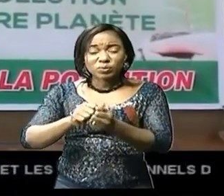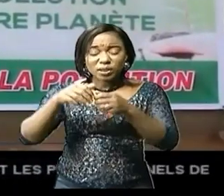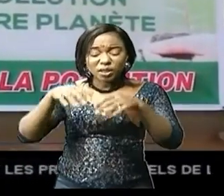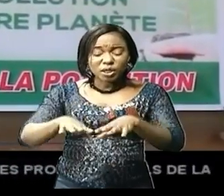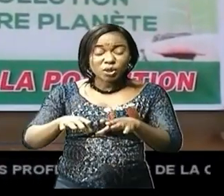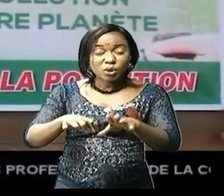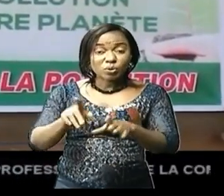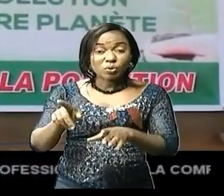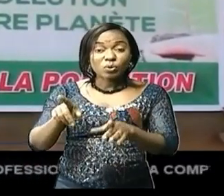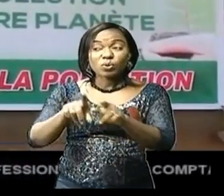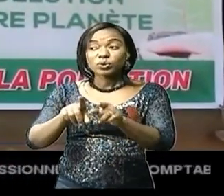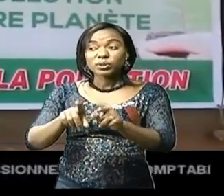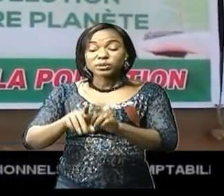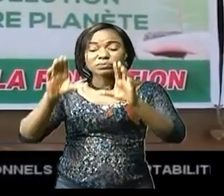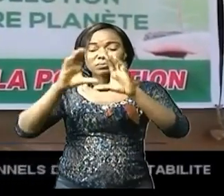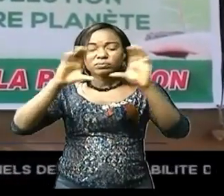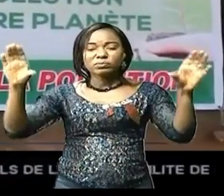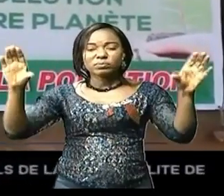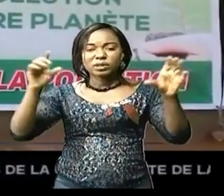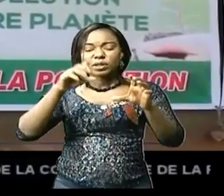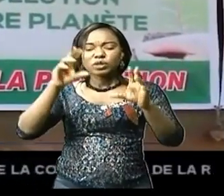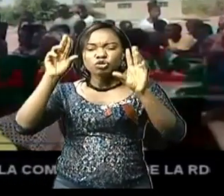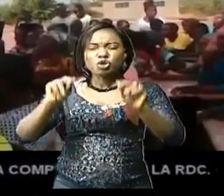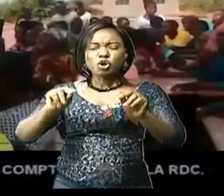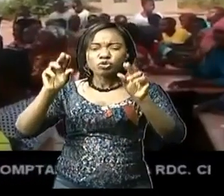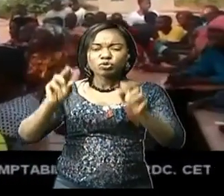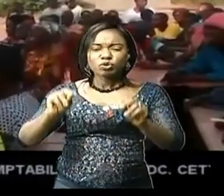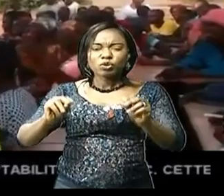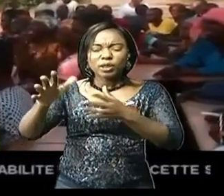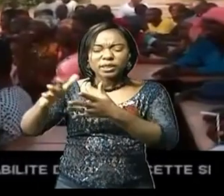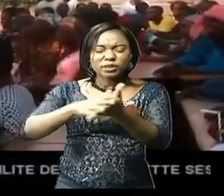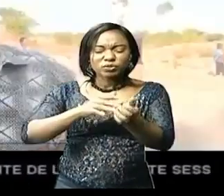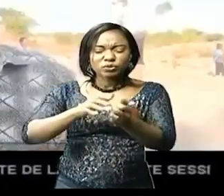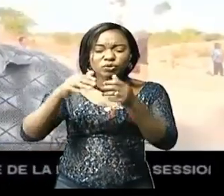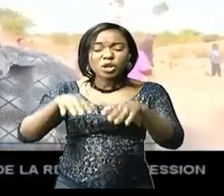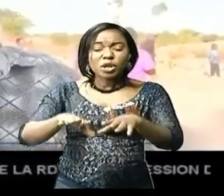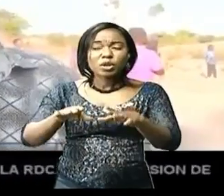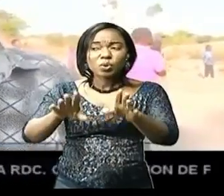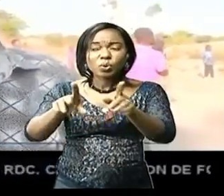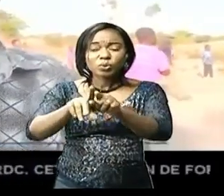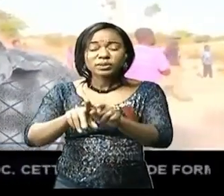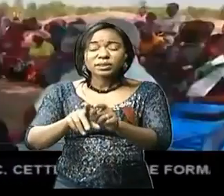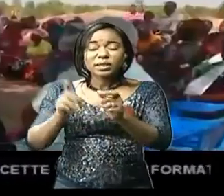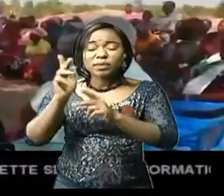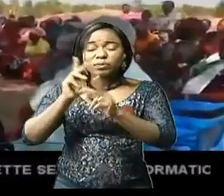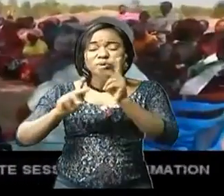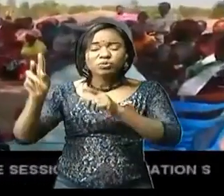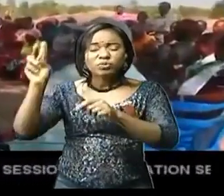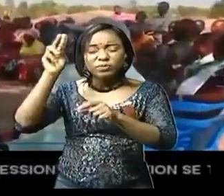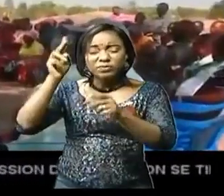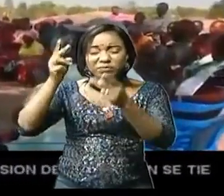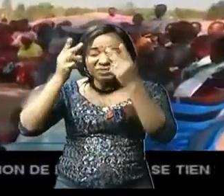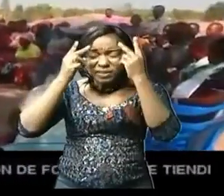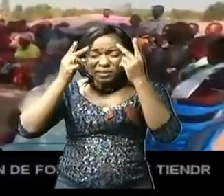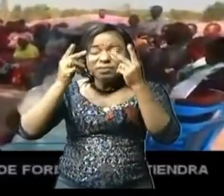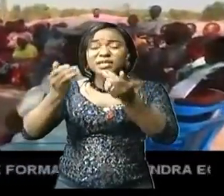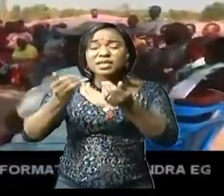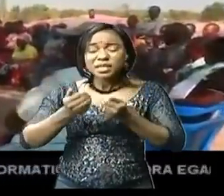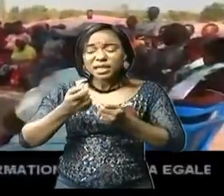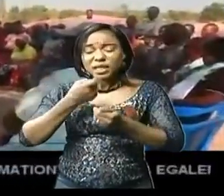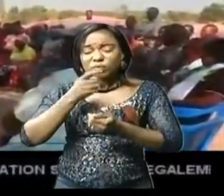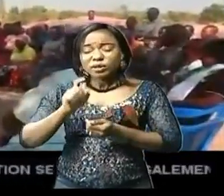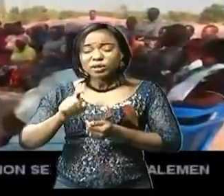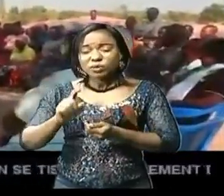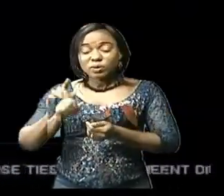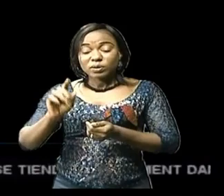est mentionné non à la pollution et les habitants victimes saluent l'implication des Medardieya et